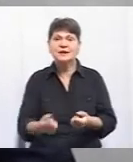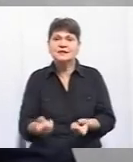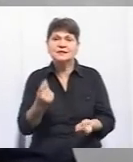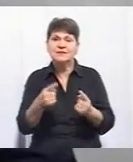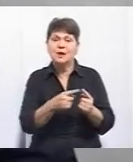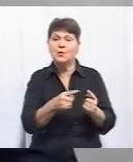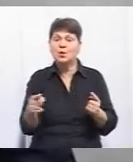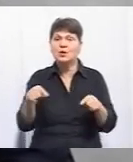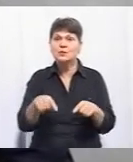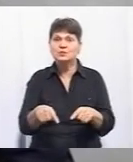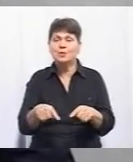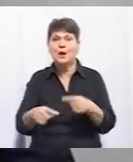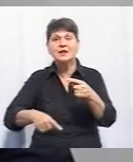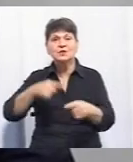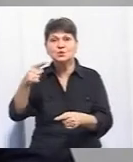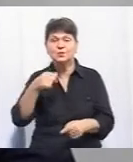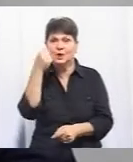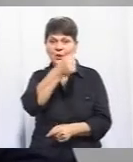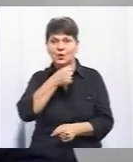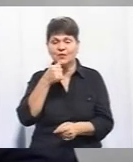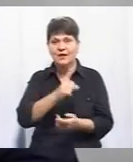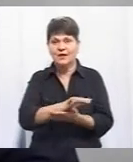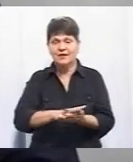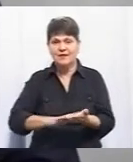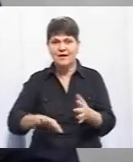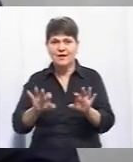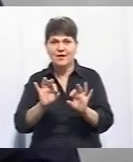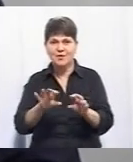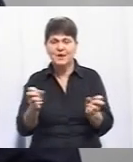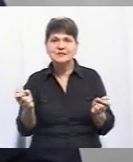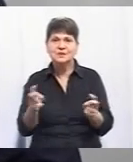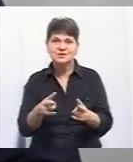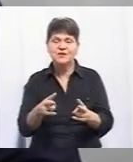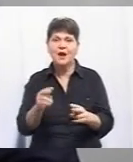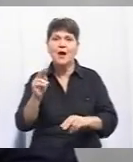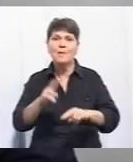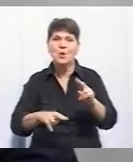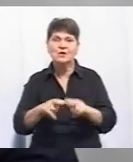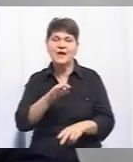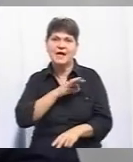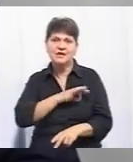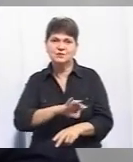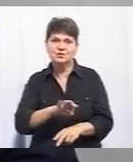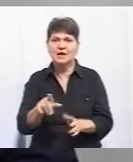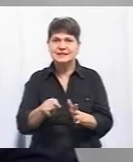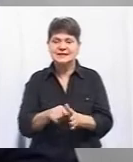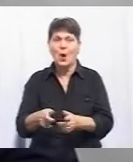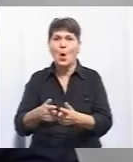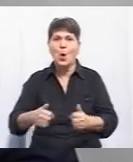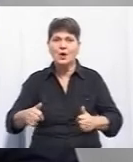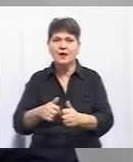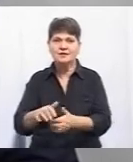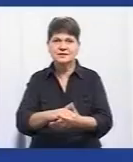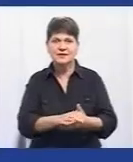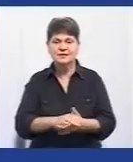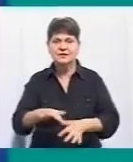протягом поточного і наступного років? Далі коментар чільника спеціалізованої монтажної експлуатаційної дільниці з організації дорожнього